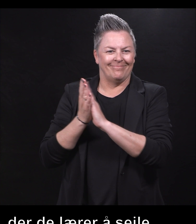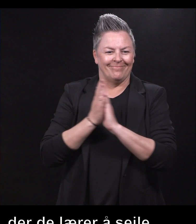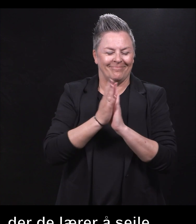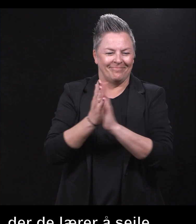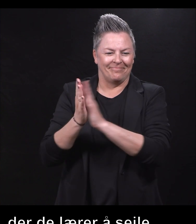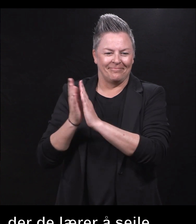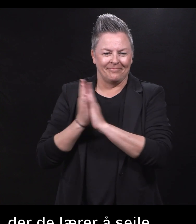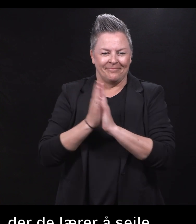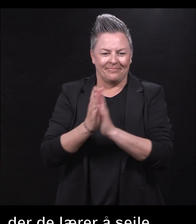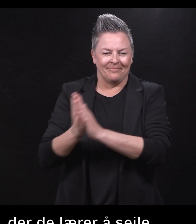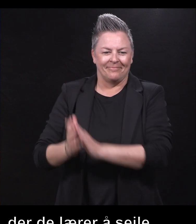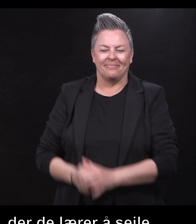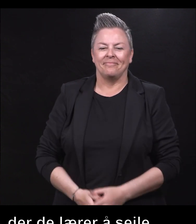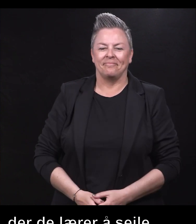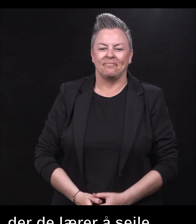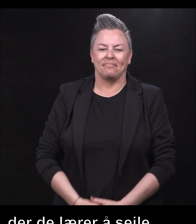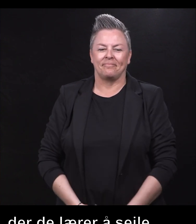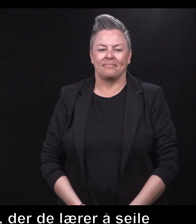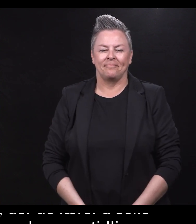Den franseren går av scenen.